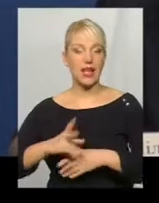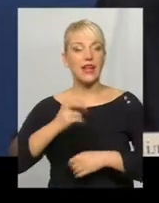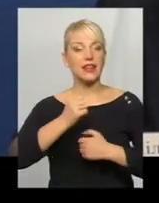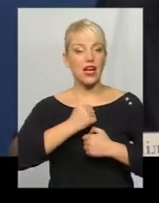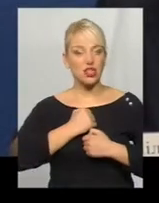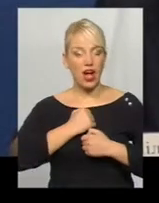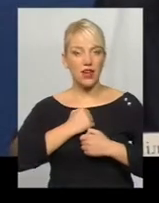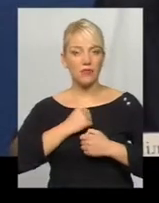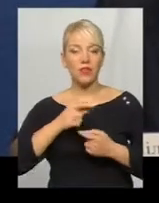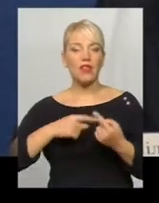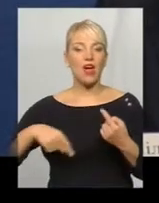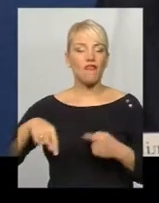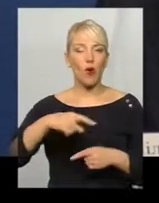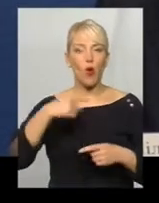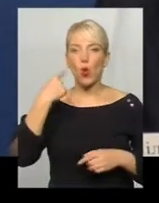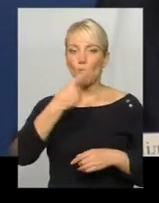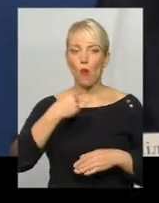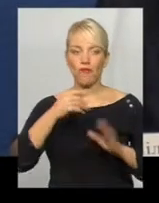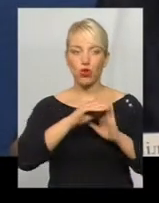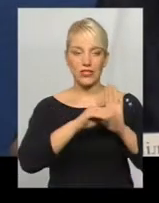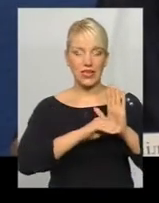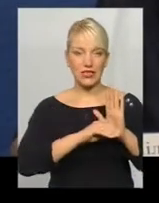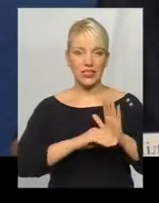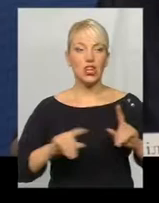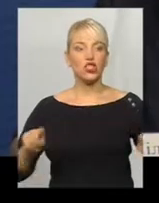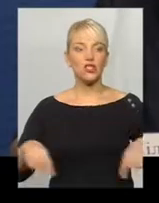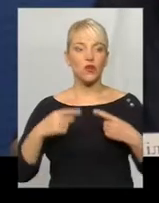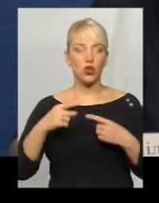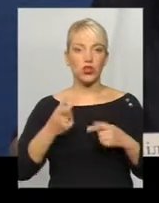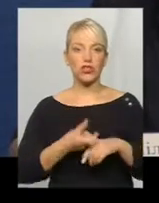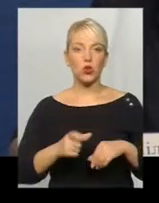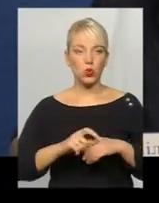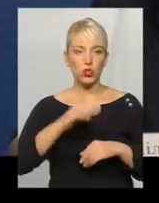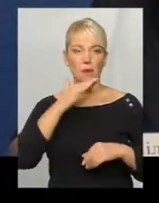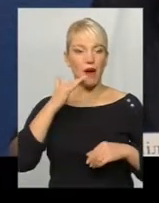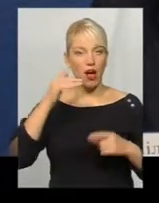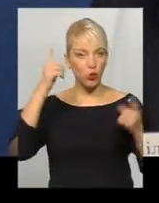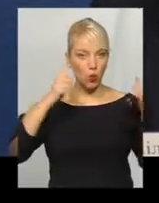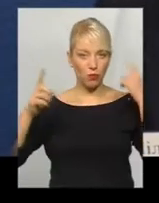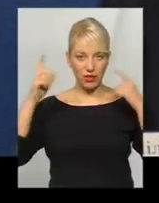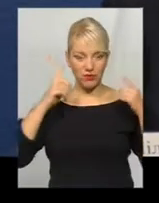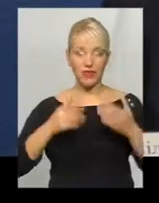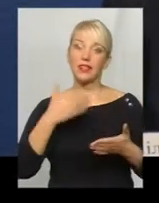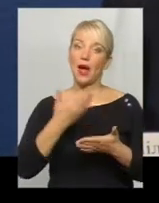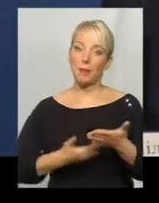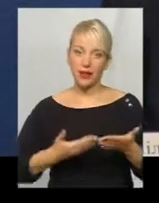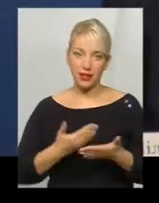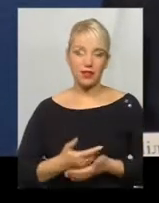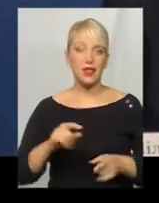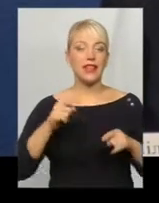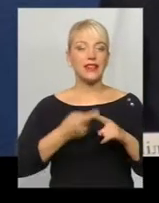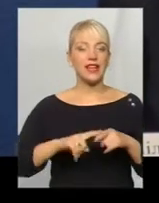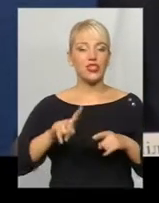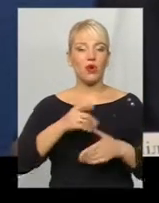навколо мовної статті створилося дуже багато різних міфів. Наприклад, те, що ми